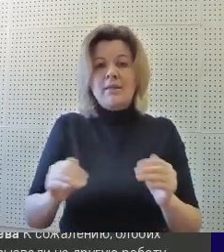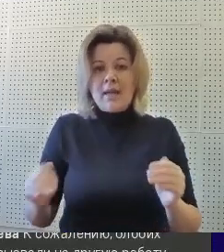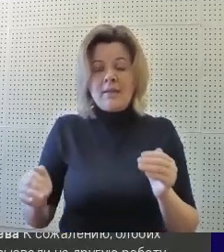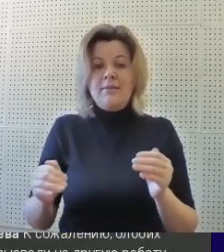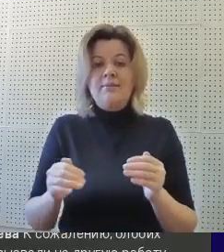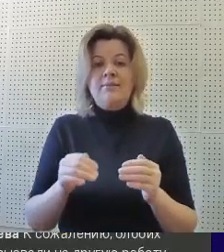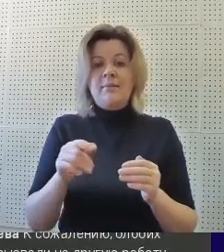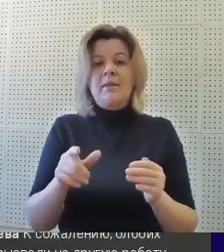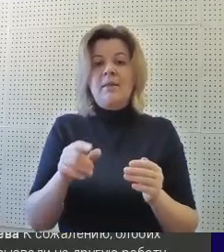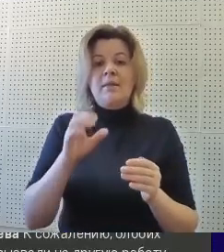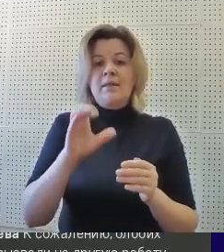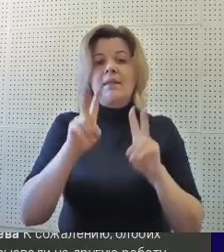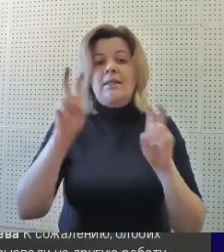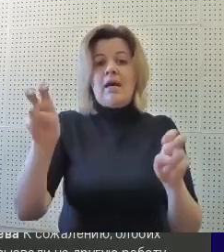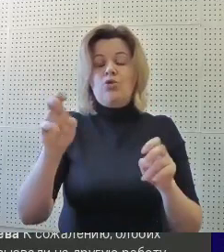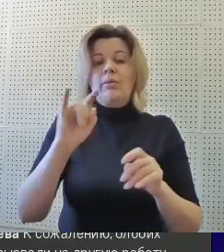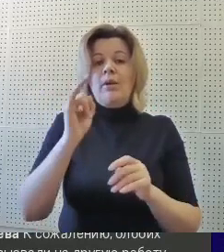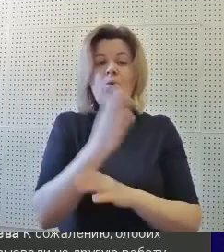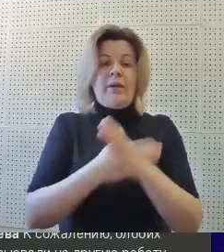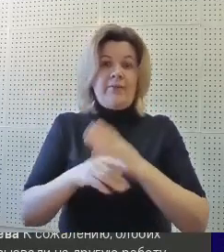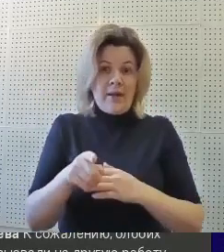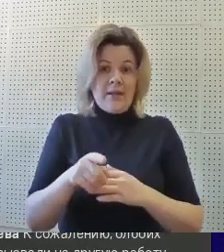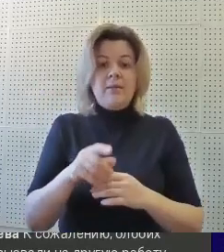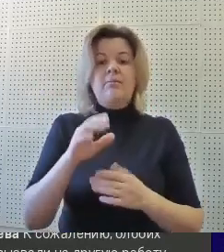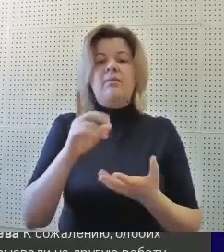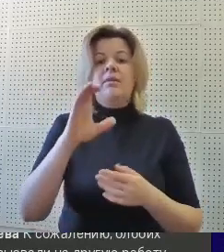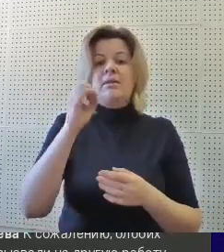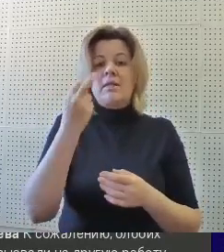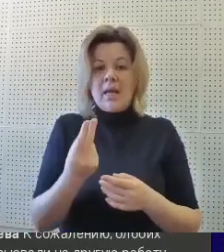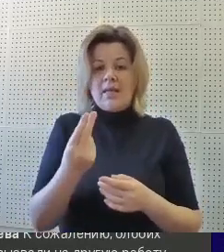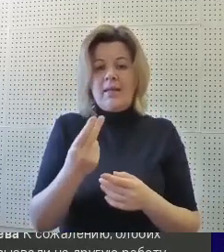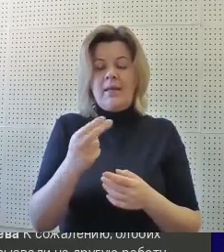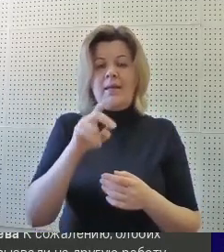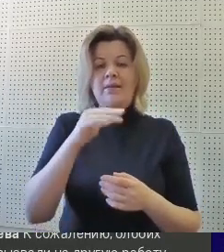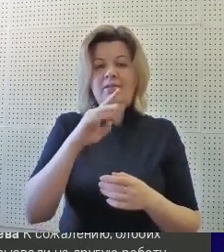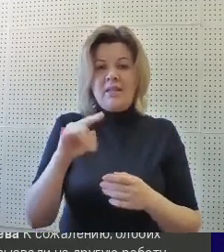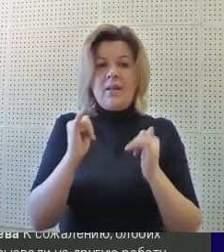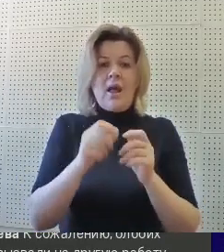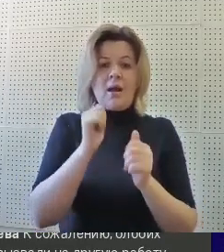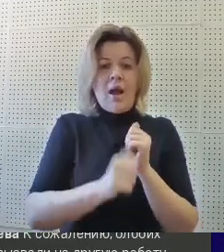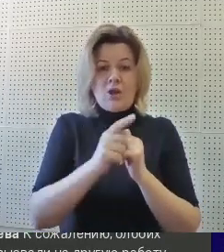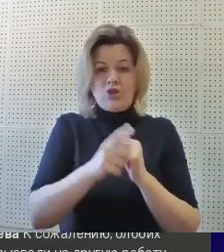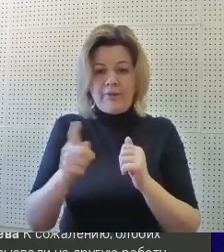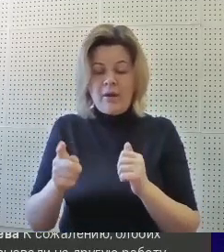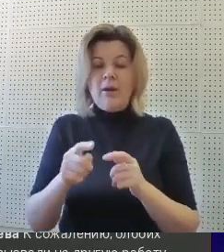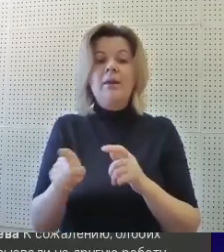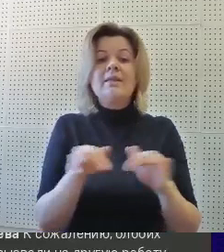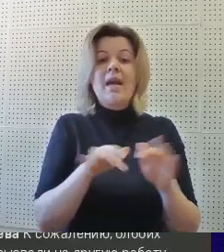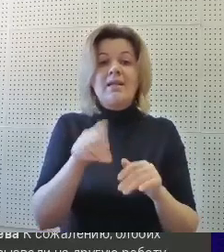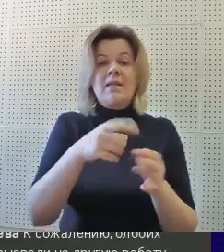детей со статусом ребенок-инвалид, социальные лифты для каждого.